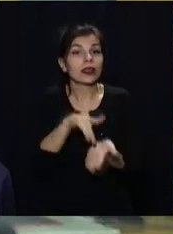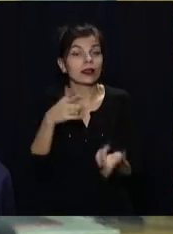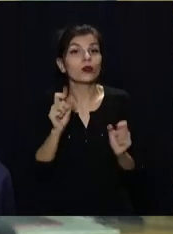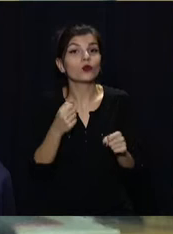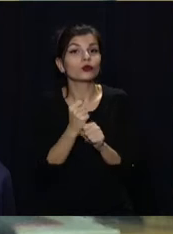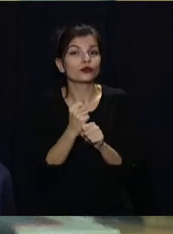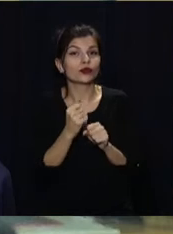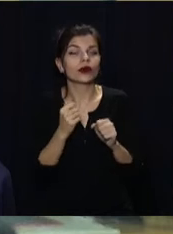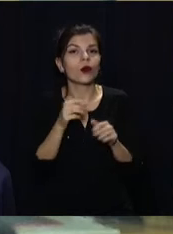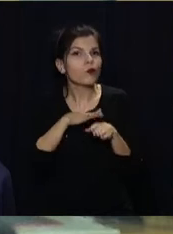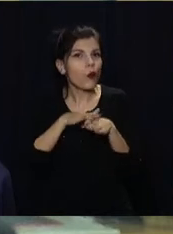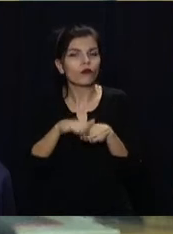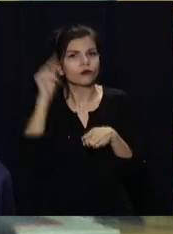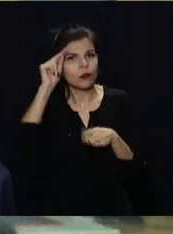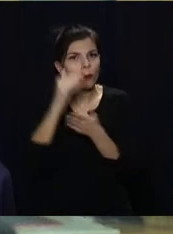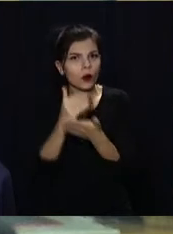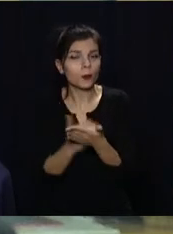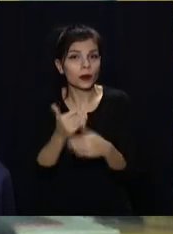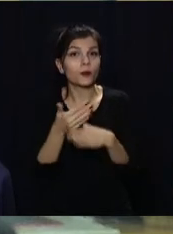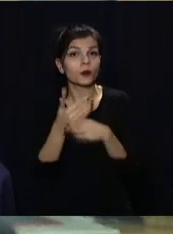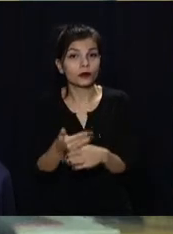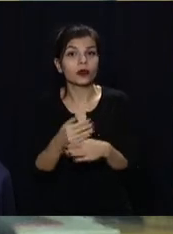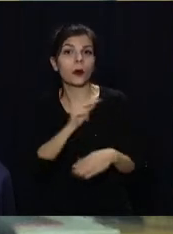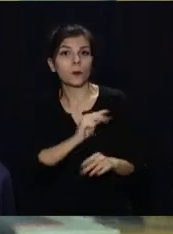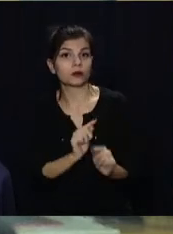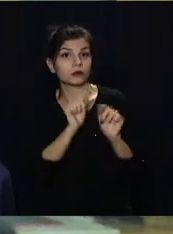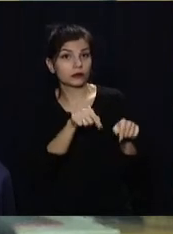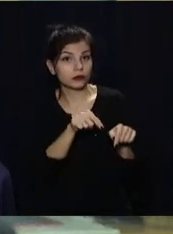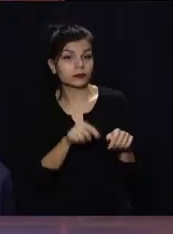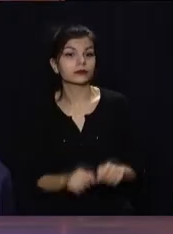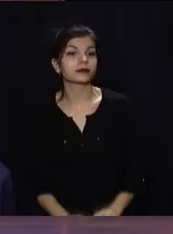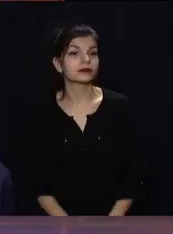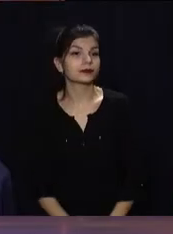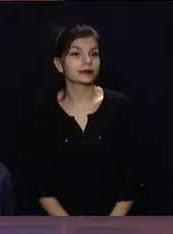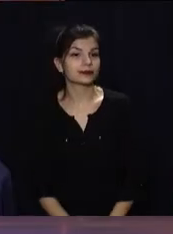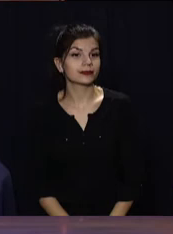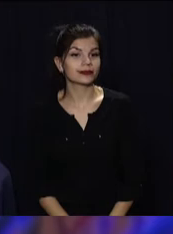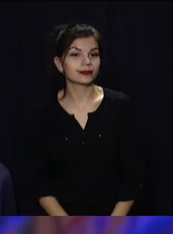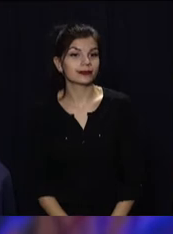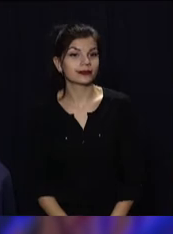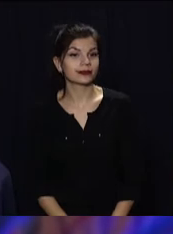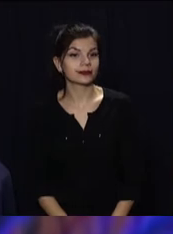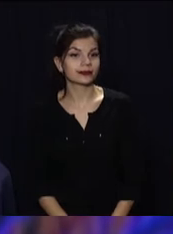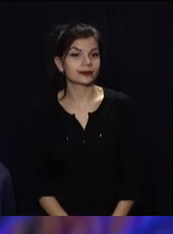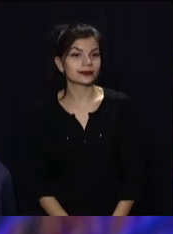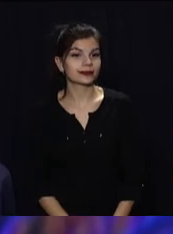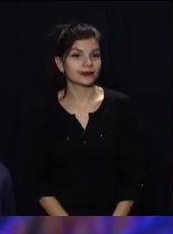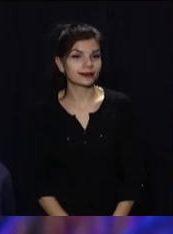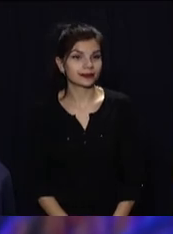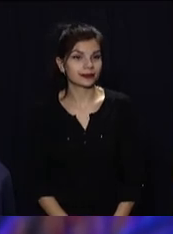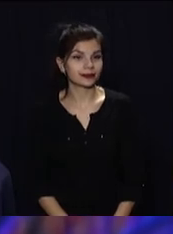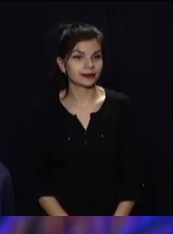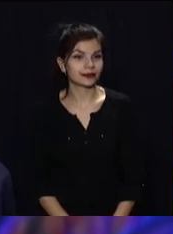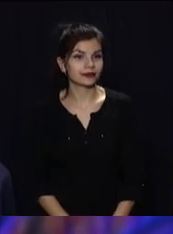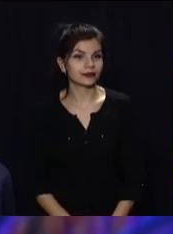можна було б створювати повноцінні навчальні програми та допомагати з працевлаштуванням. Життя – це так рада, і її треба